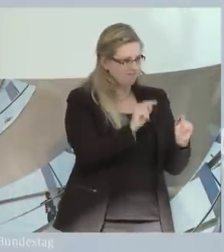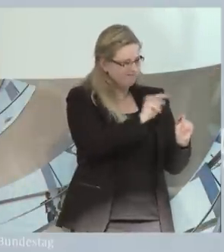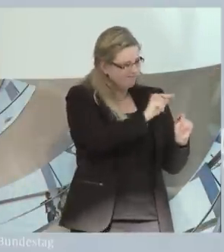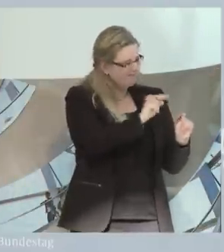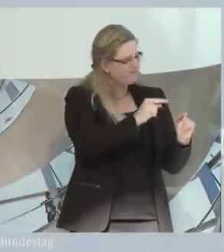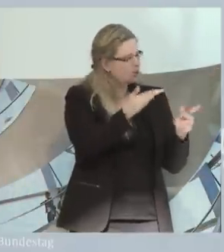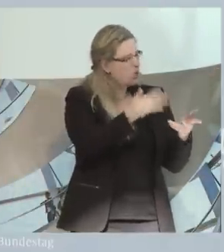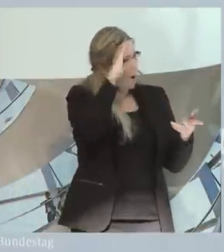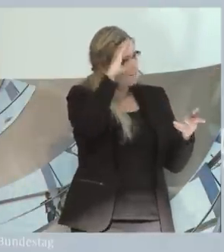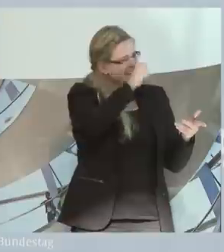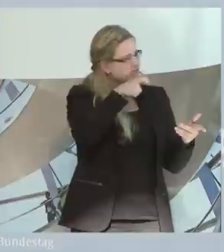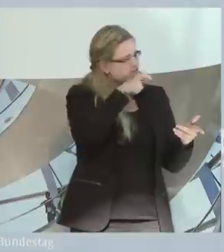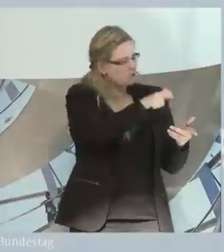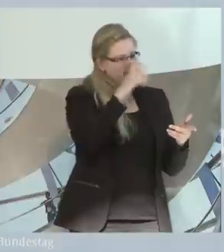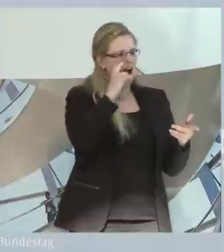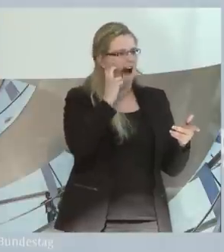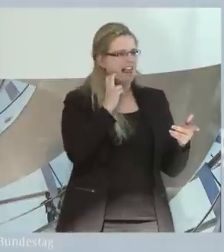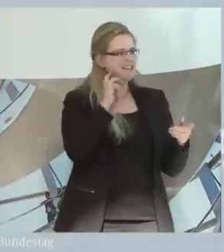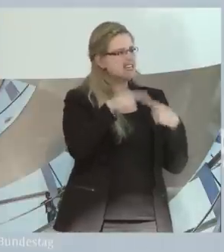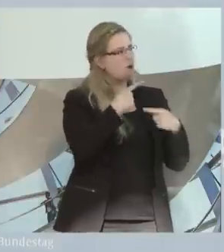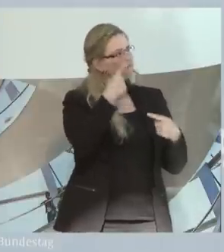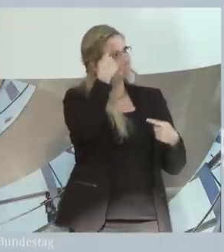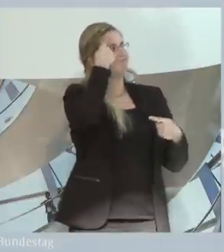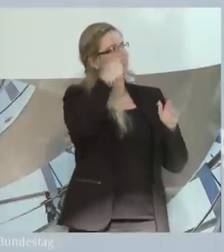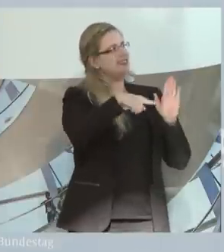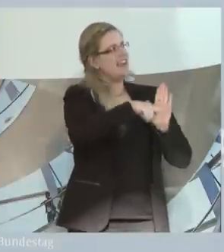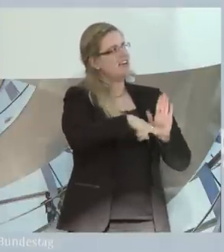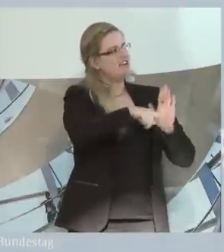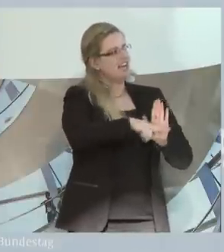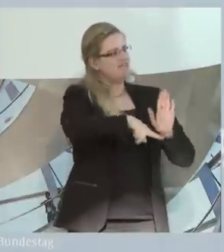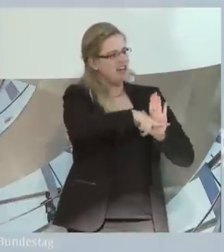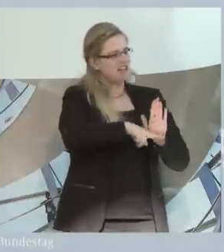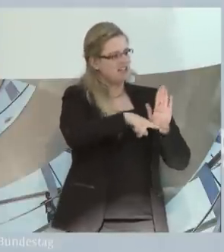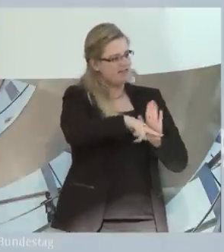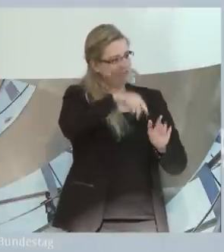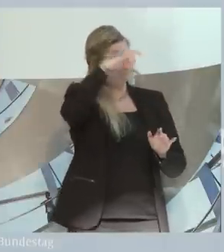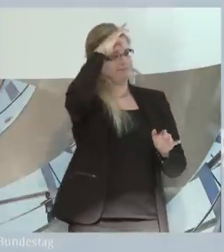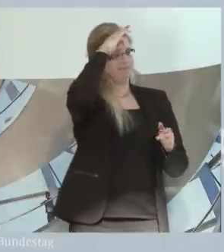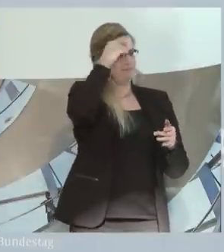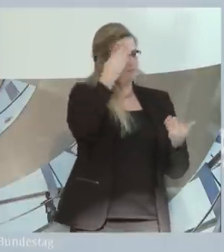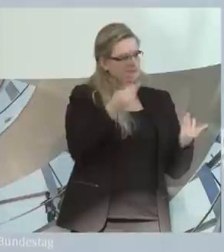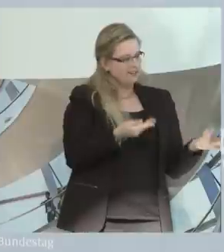defizitorientiert. Der neue Behindertenbegriff, wie wir ihn in der UN